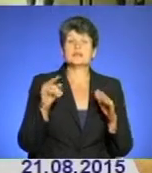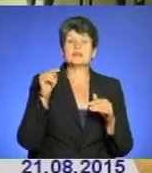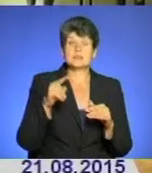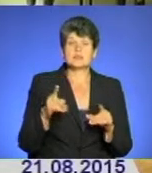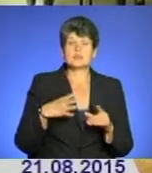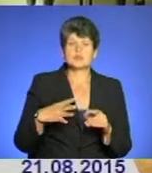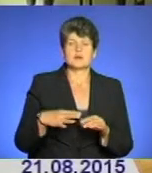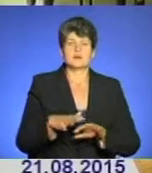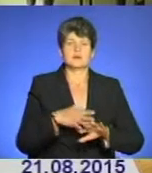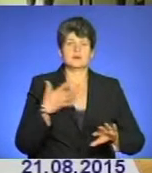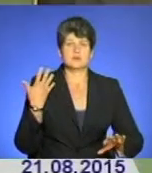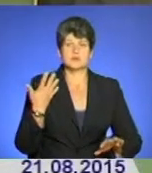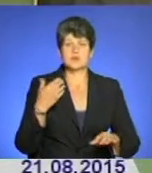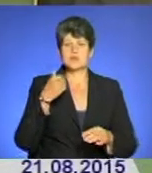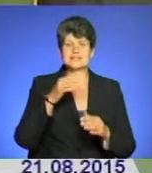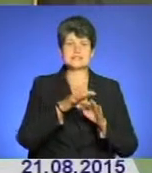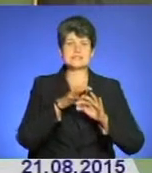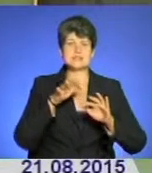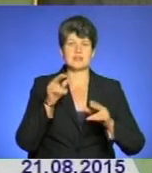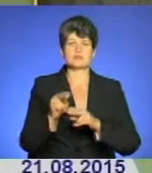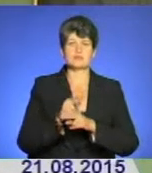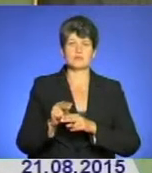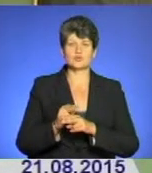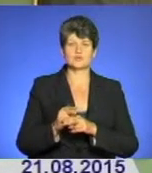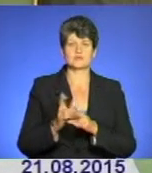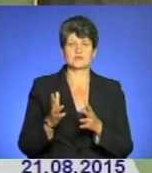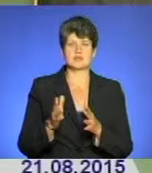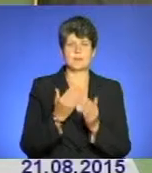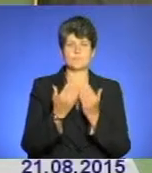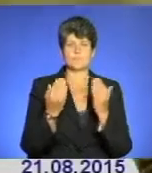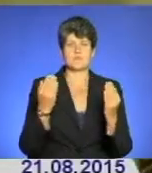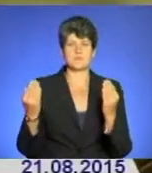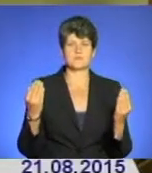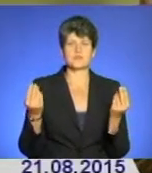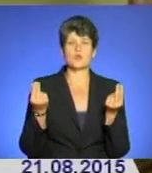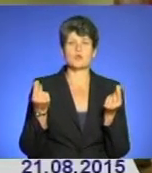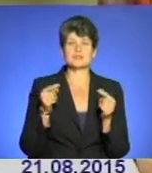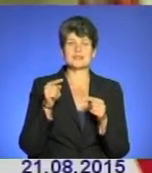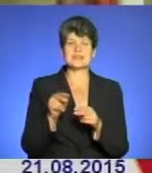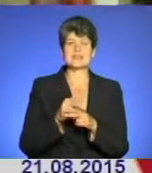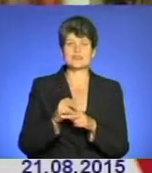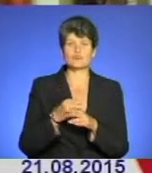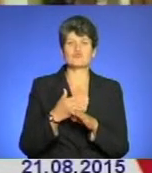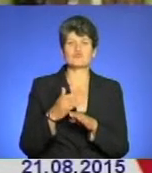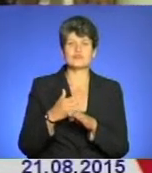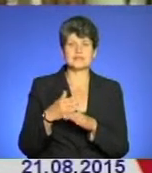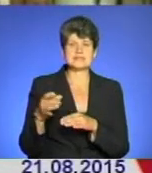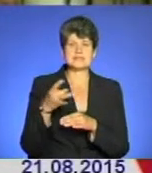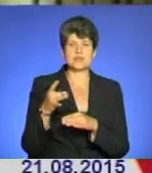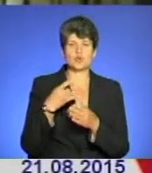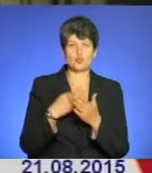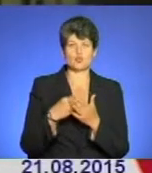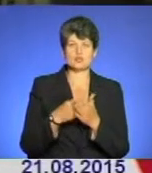чого чекали роками. Зала не лише відремонтована, але й умебльована. Кошти на її ремонт виділили із районного